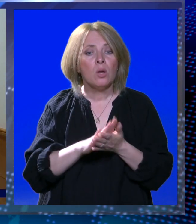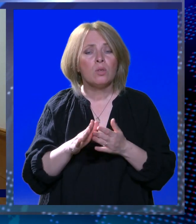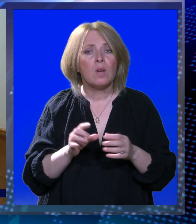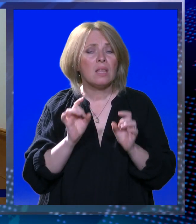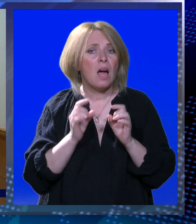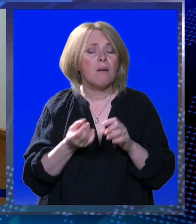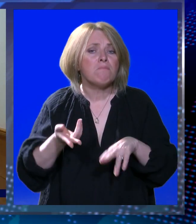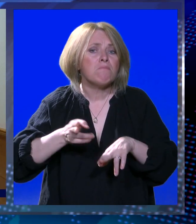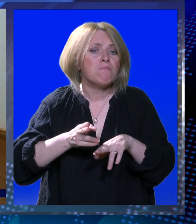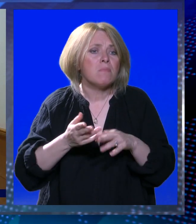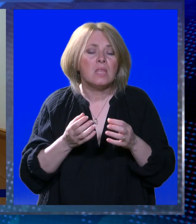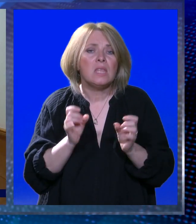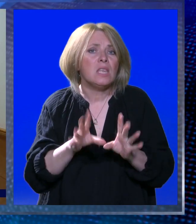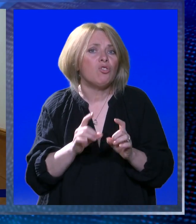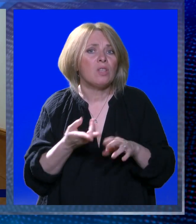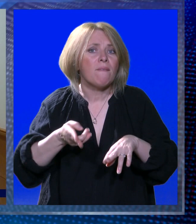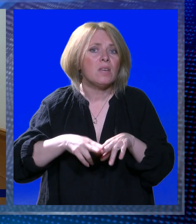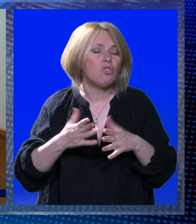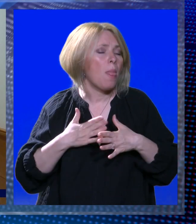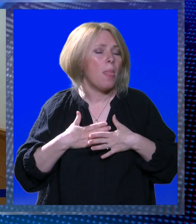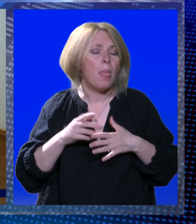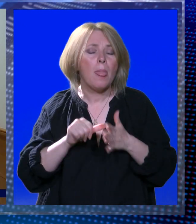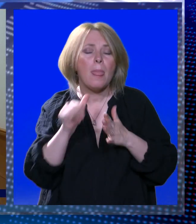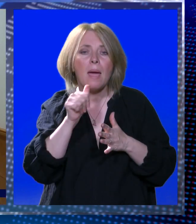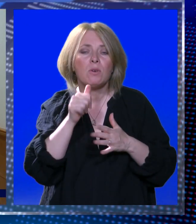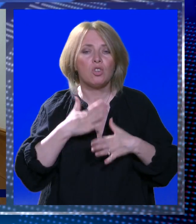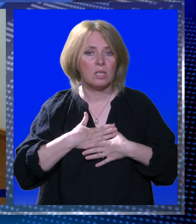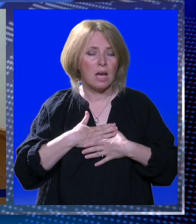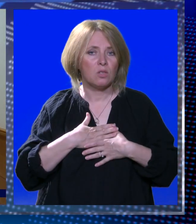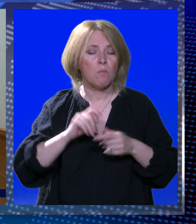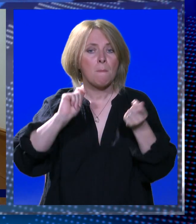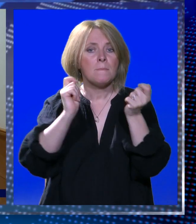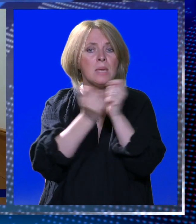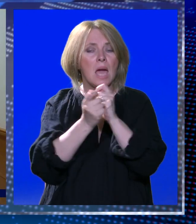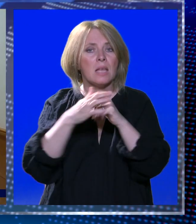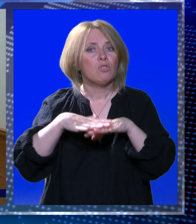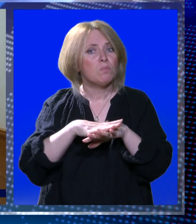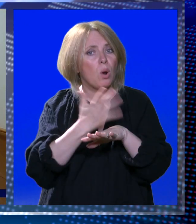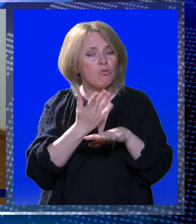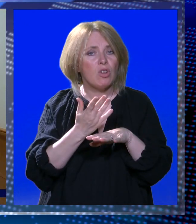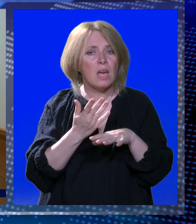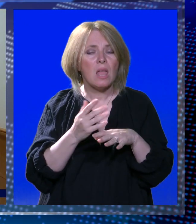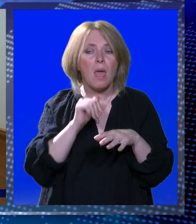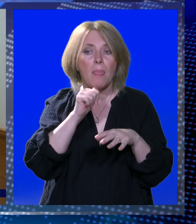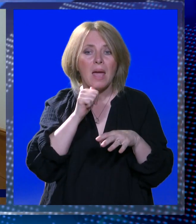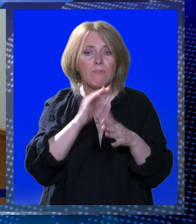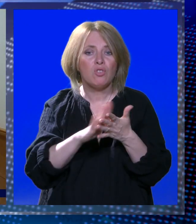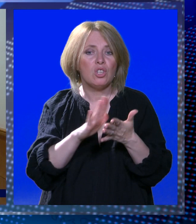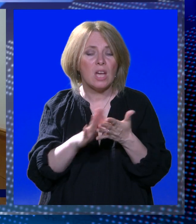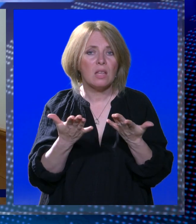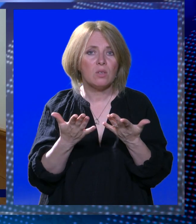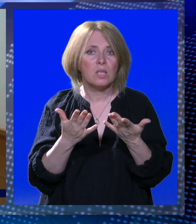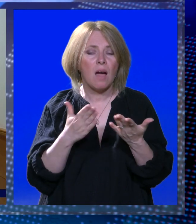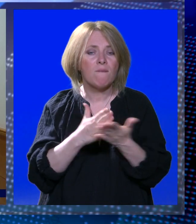možeš ništa sa sobom, ne možeš svega ti je previše, mijenjaš as položenja, iz dobroga u loše, ne možeš